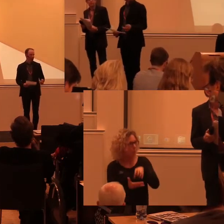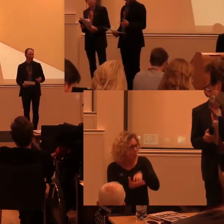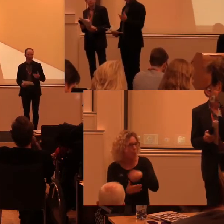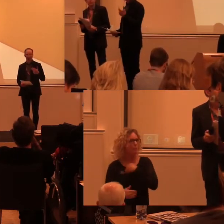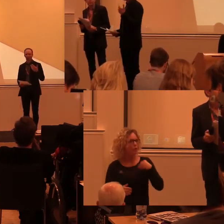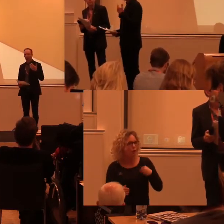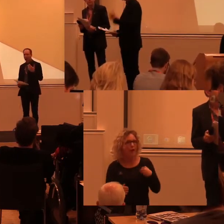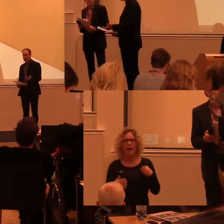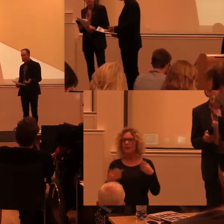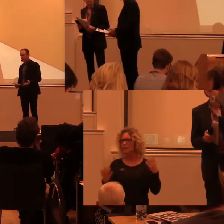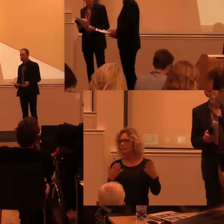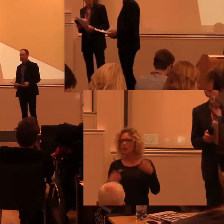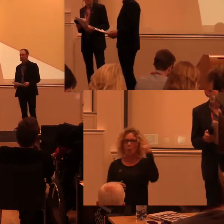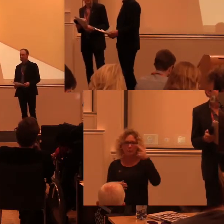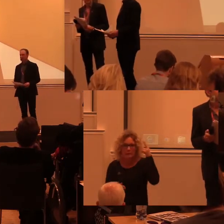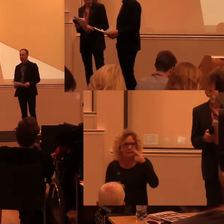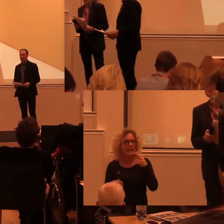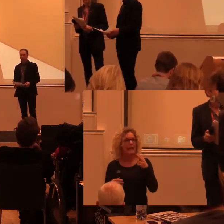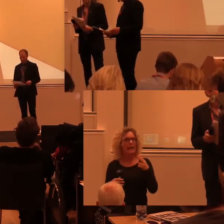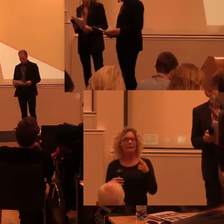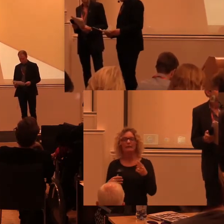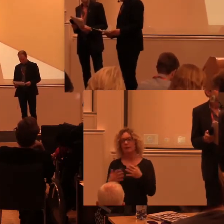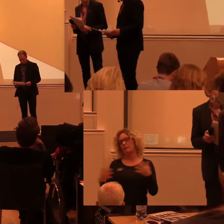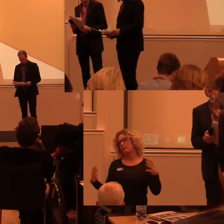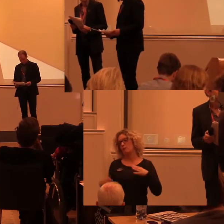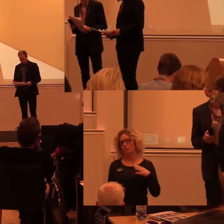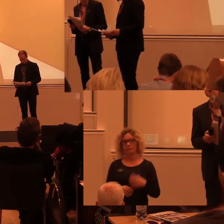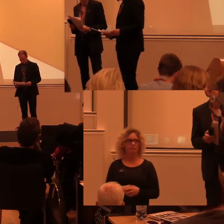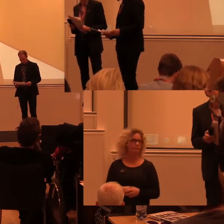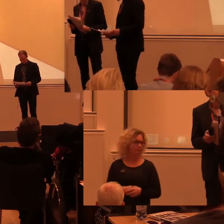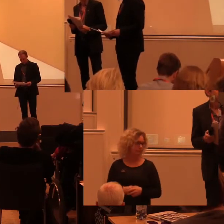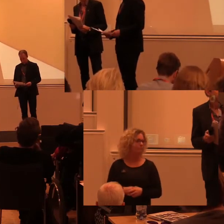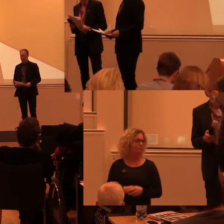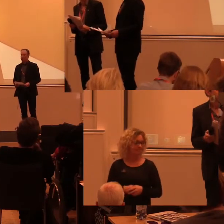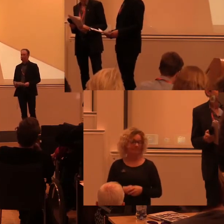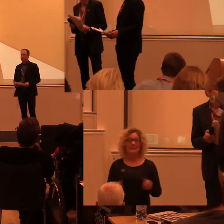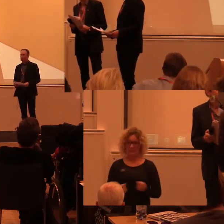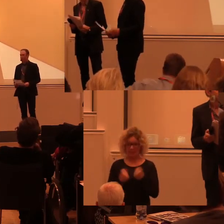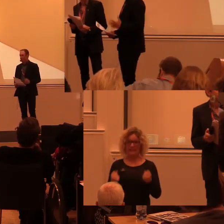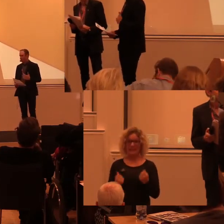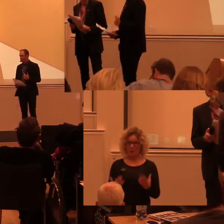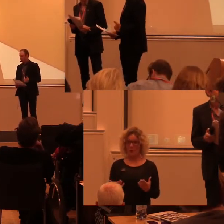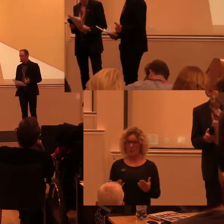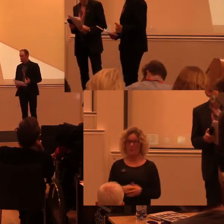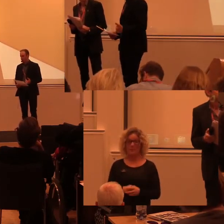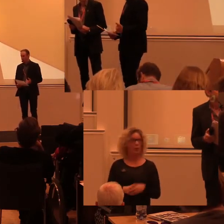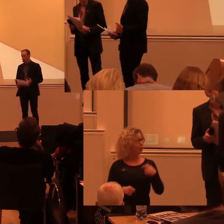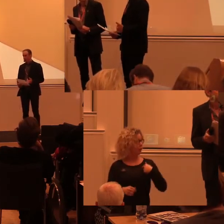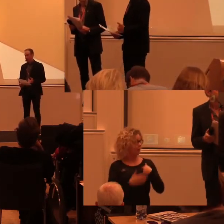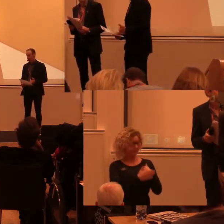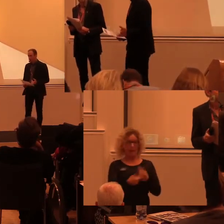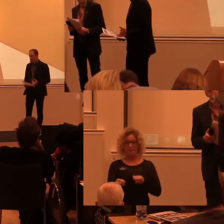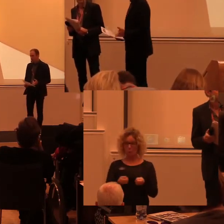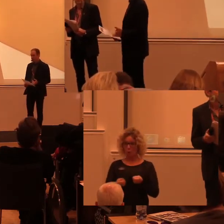myndigheter, vi har universitet med flera. Och det ska bli jättespännande. Jag kommer moderera